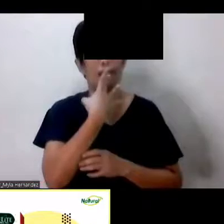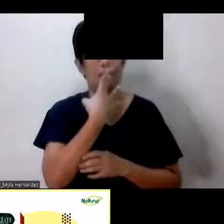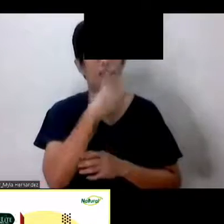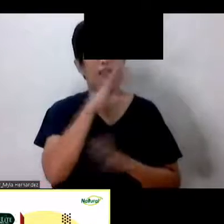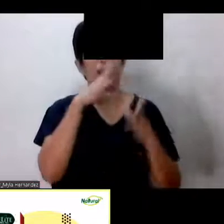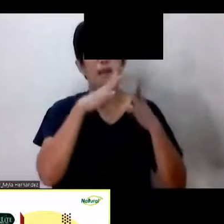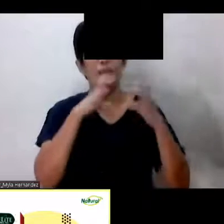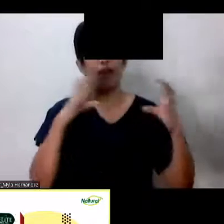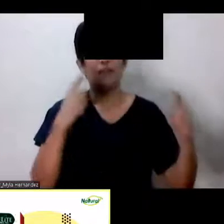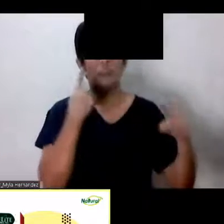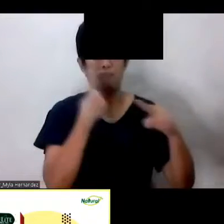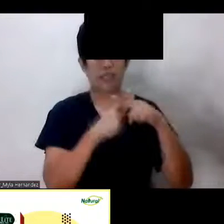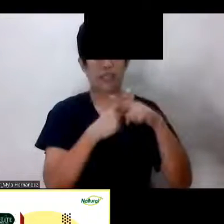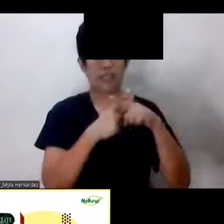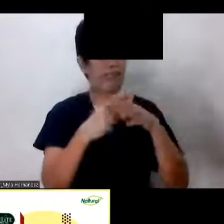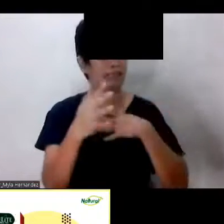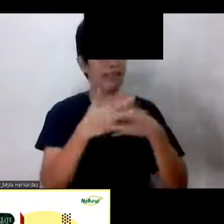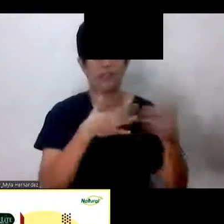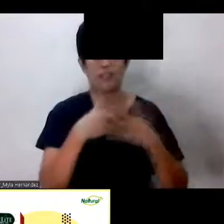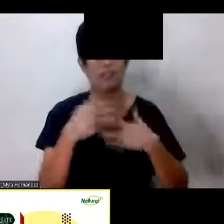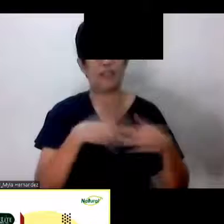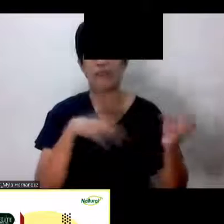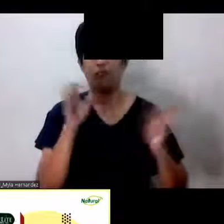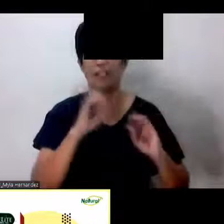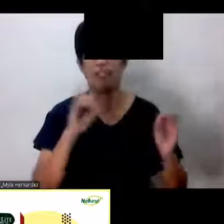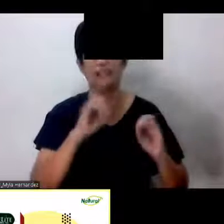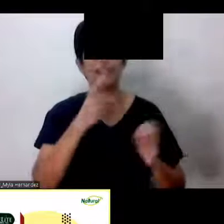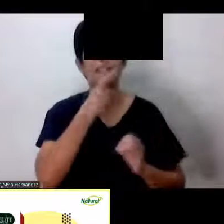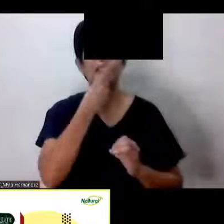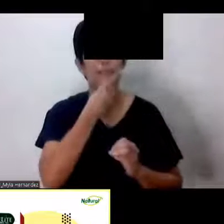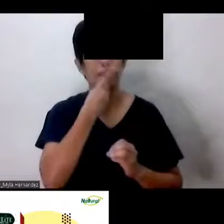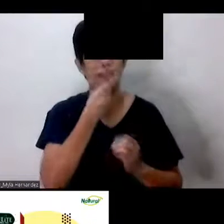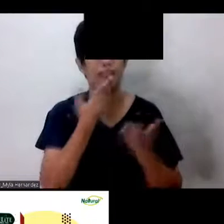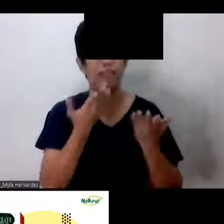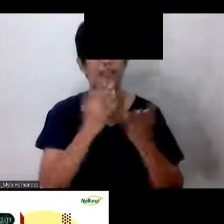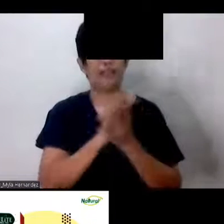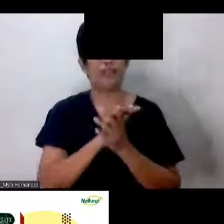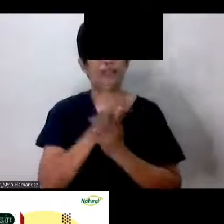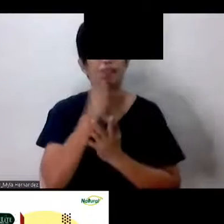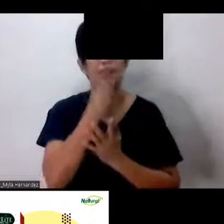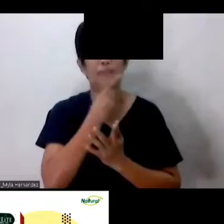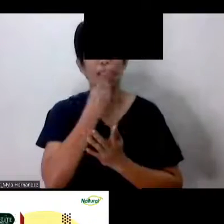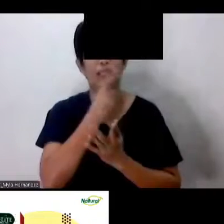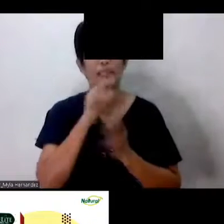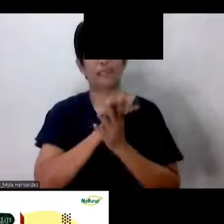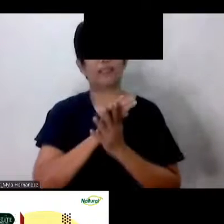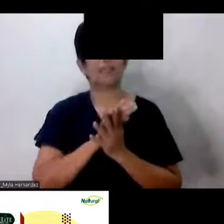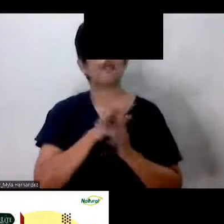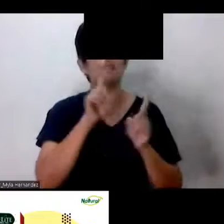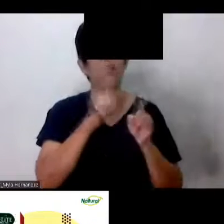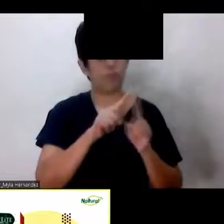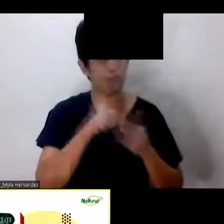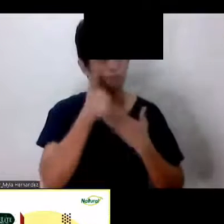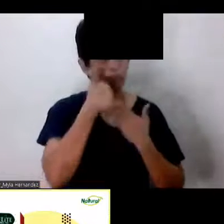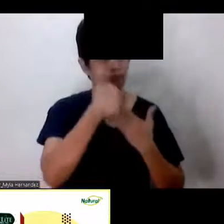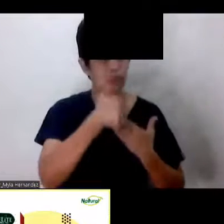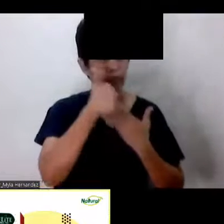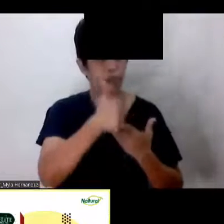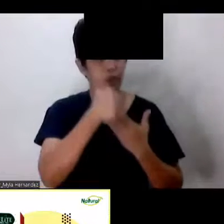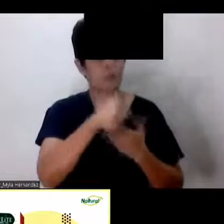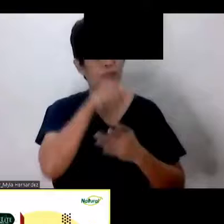Ampalayaplasma kahit hindi po kayo diabetic Okay? At sobrang-sobrang nakakatulong sa mga